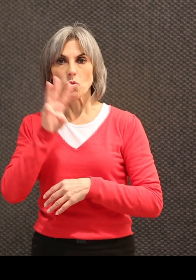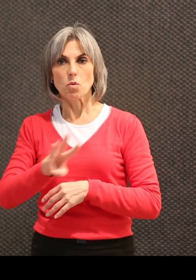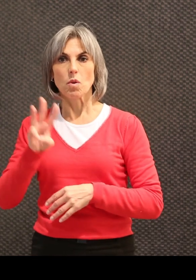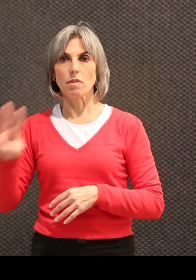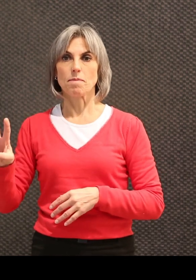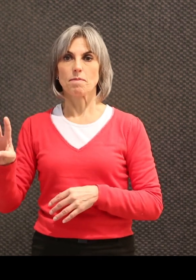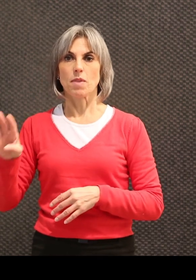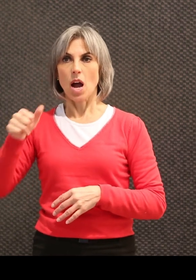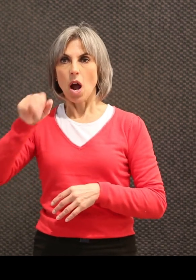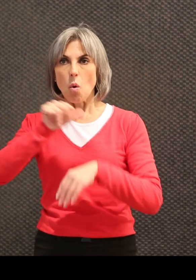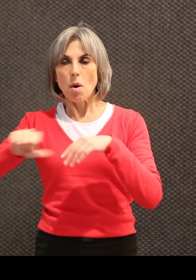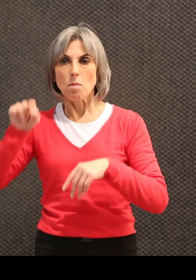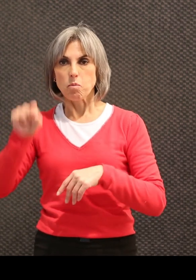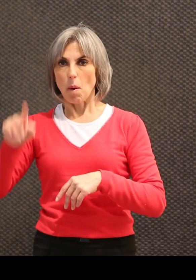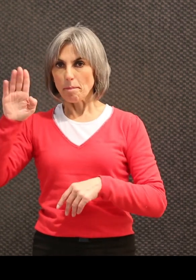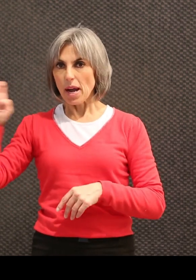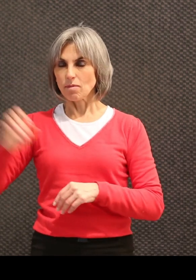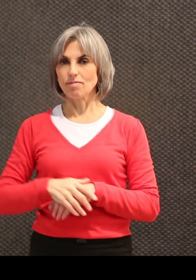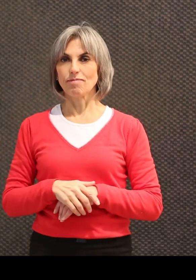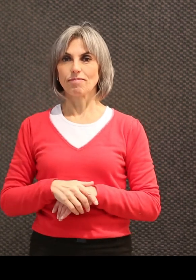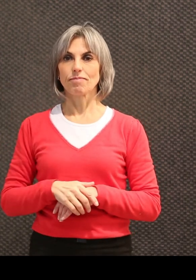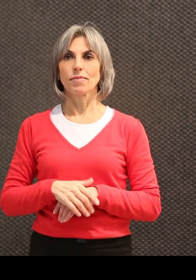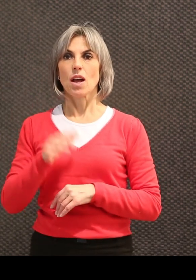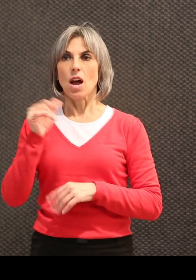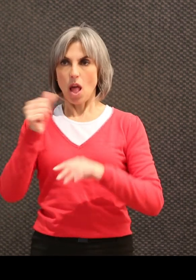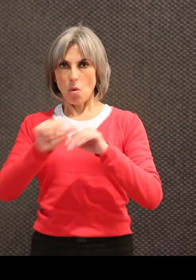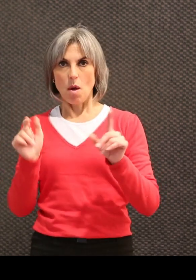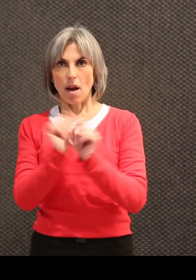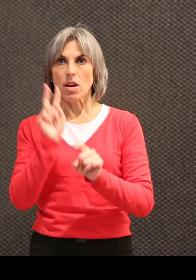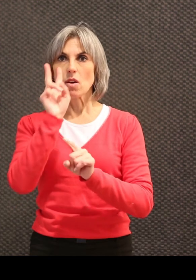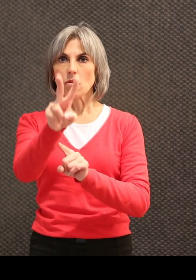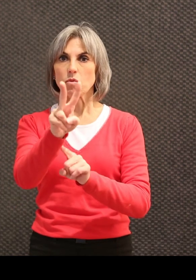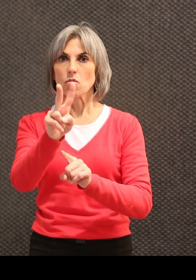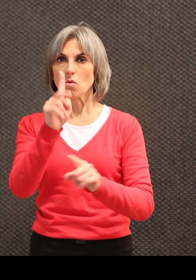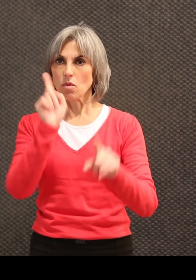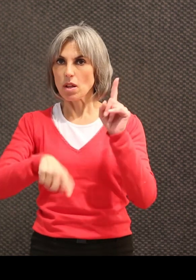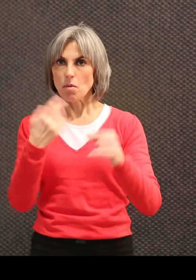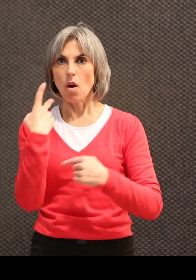.awip.be. L'AWIP, avec vous, selon vos besoins.